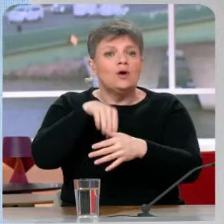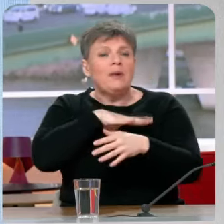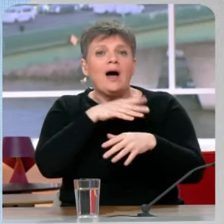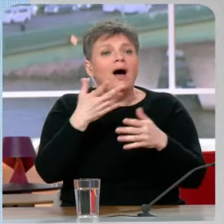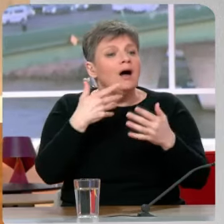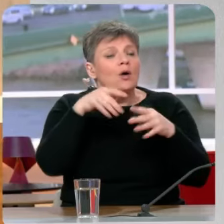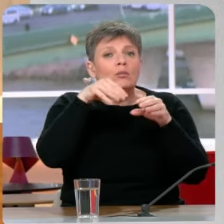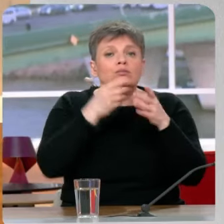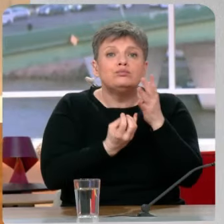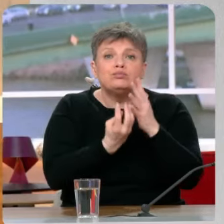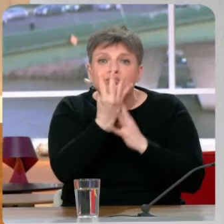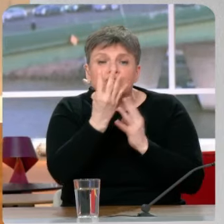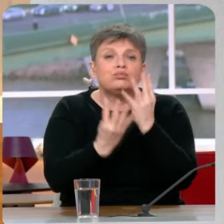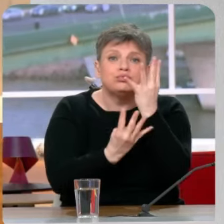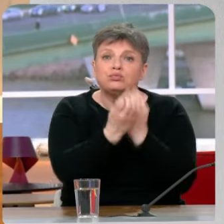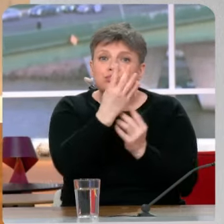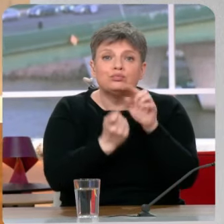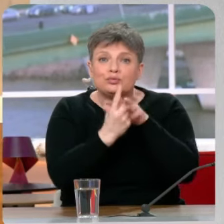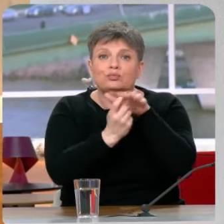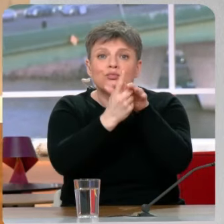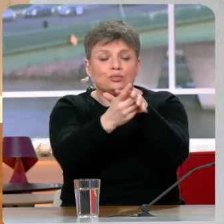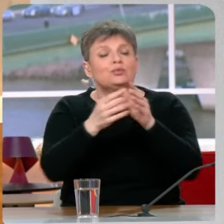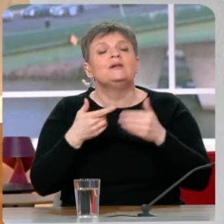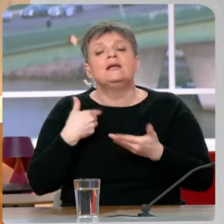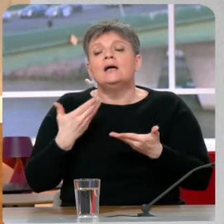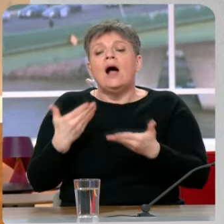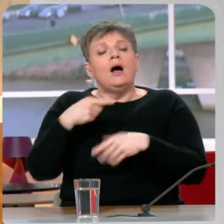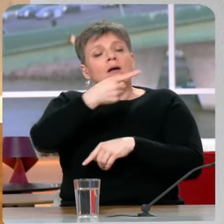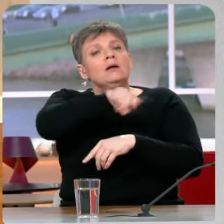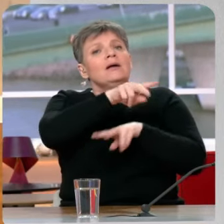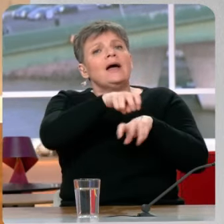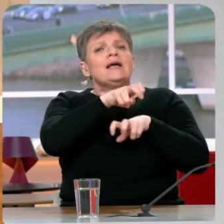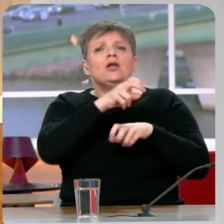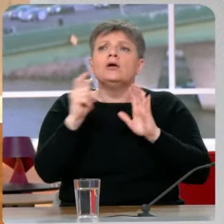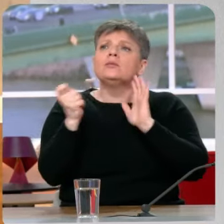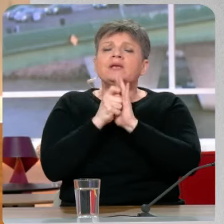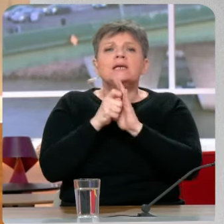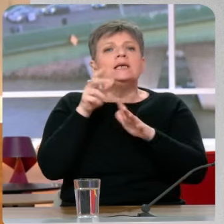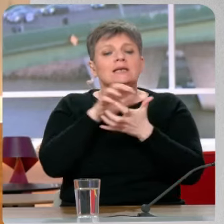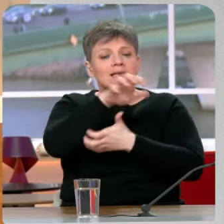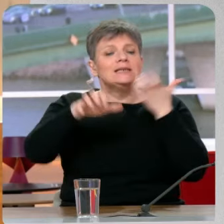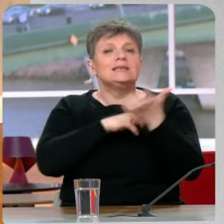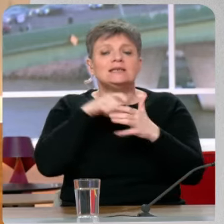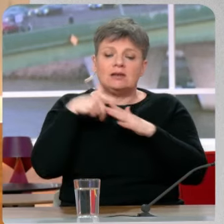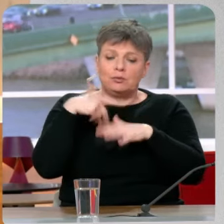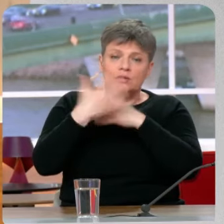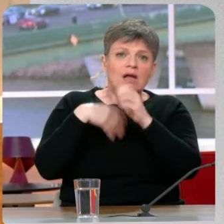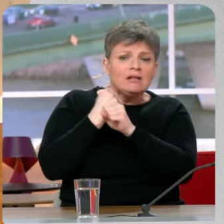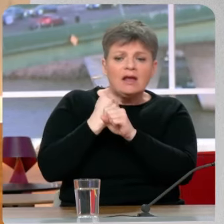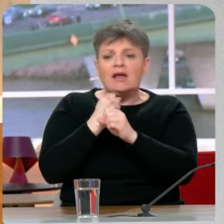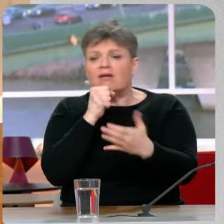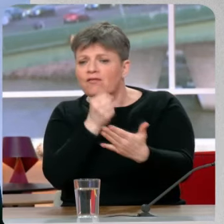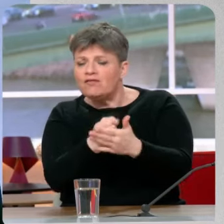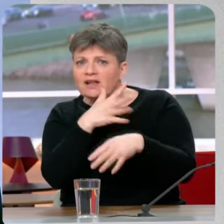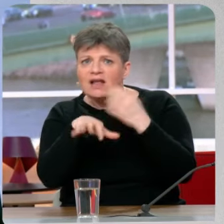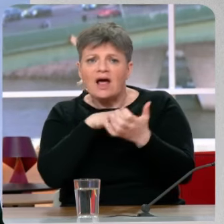agriculteurs au moment de la crise, fin d'année, début d'année, à un moment, vous ont regardé avec un